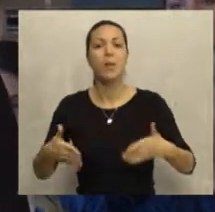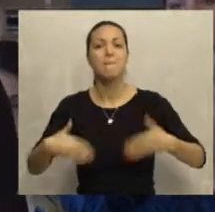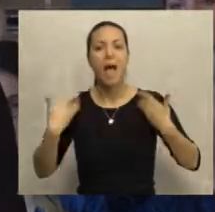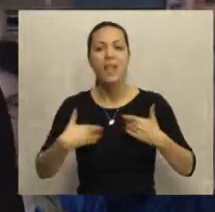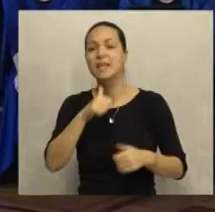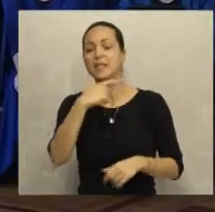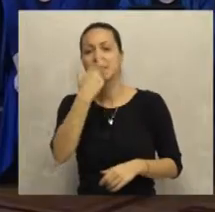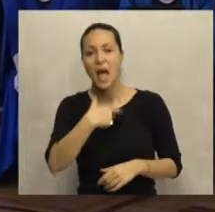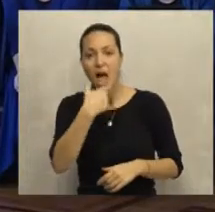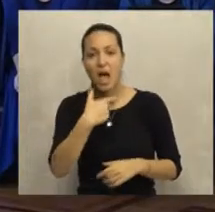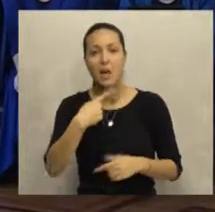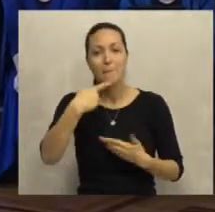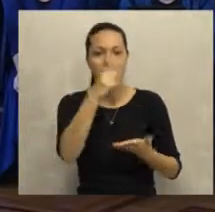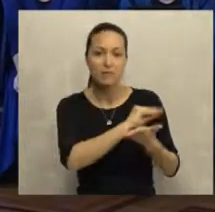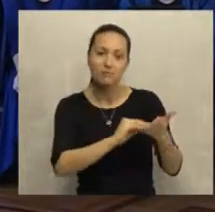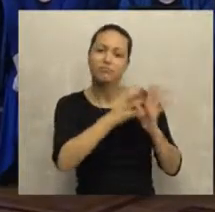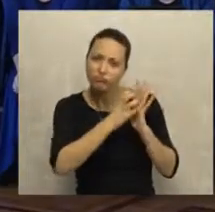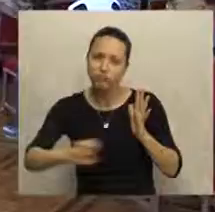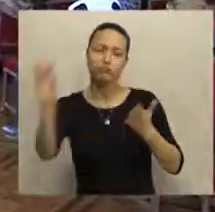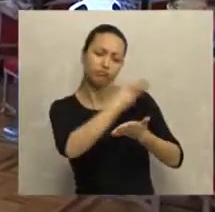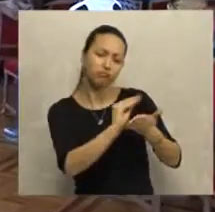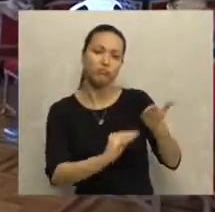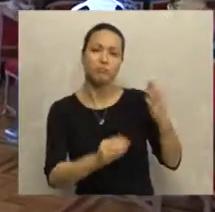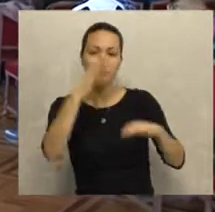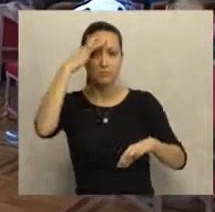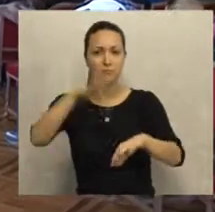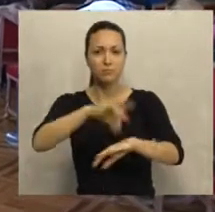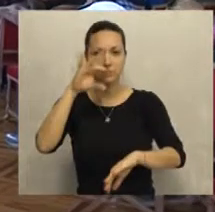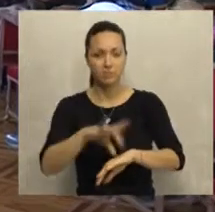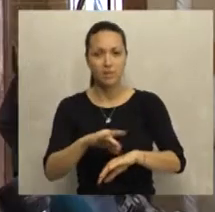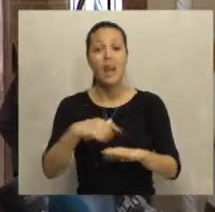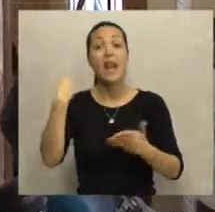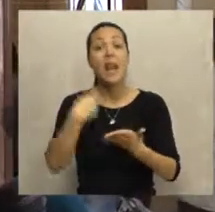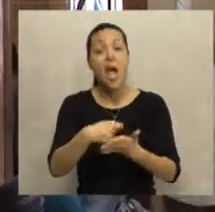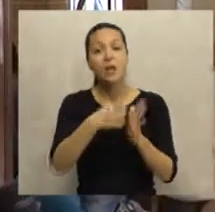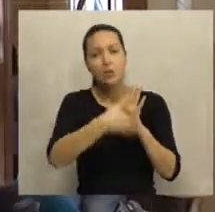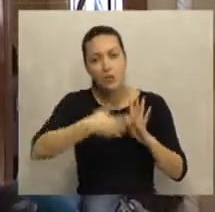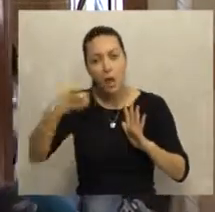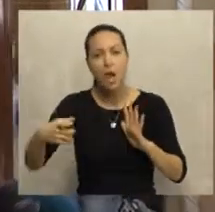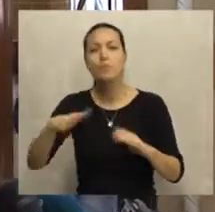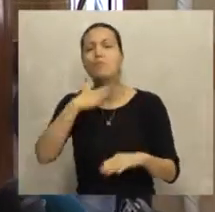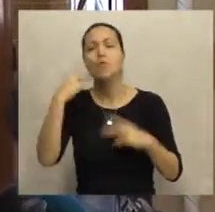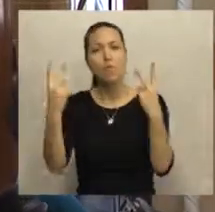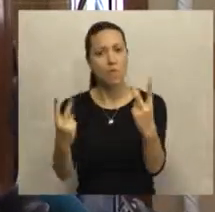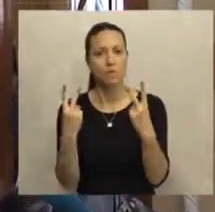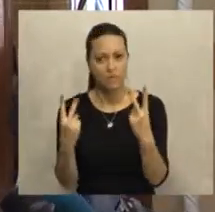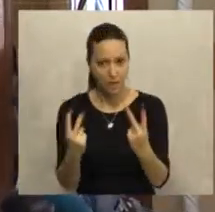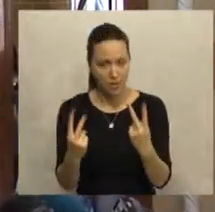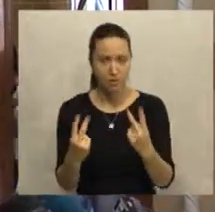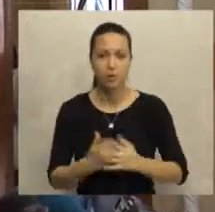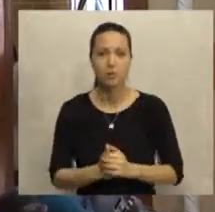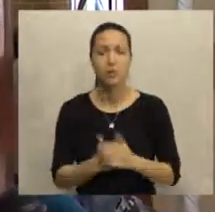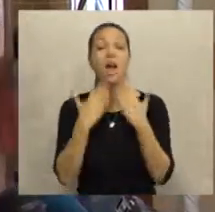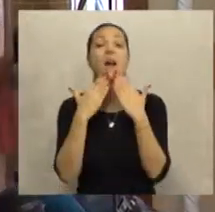Cilj je podstaći i mlade i stare pesnike da istraju u poetskom stvaralaštvu. Znači, nagrada koja traje i naravno da mi puno